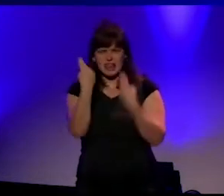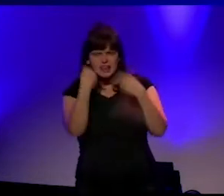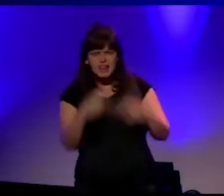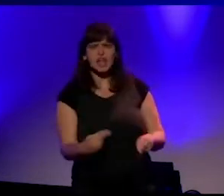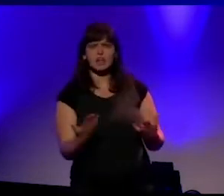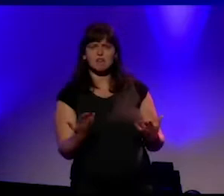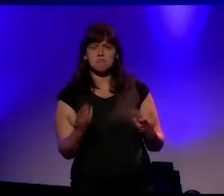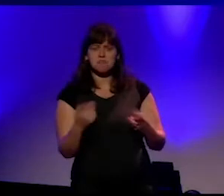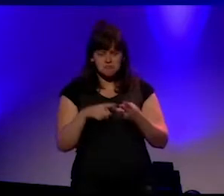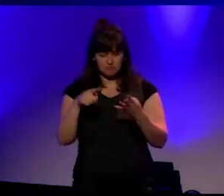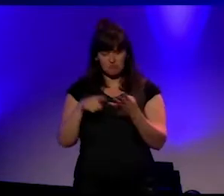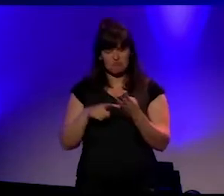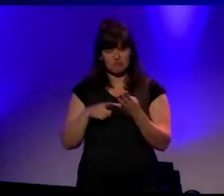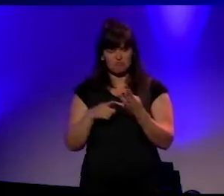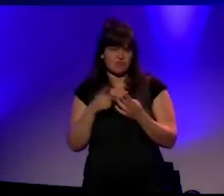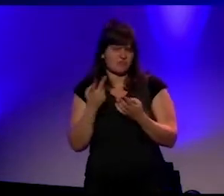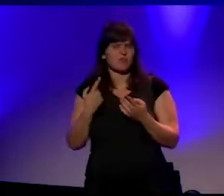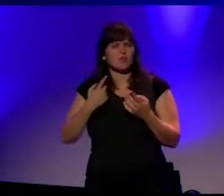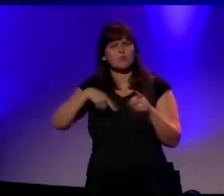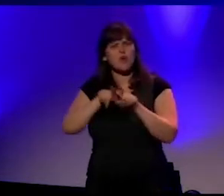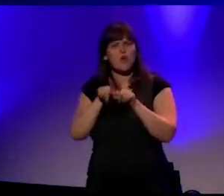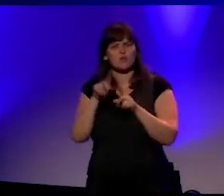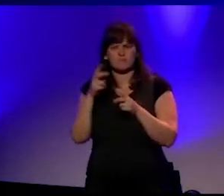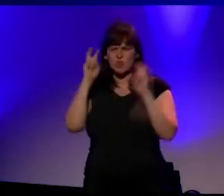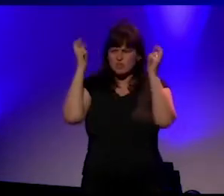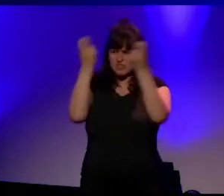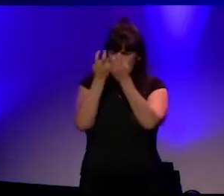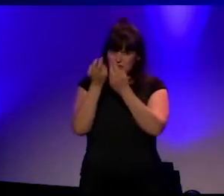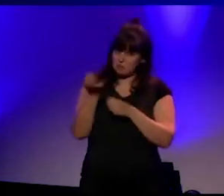En zijn we als universiteit, toch ook wel een belangrijke vraag, denk ik, niet te naïef geweest?